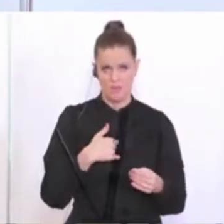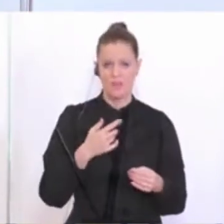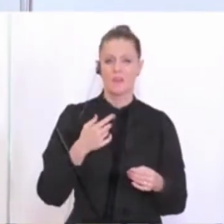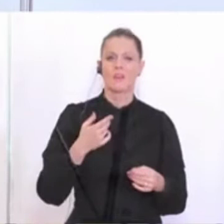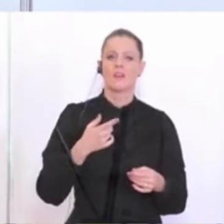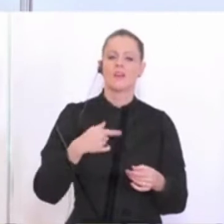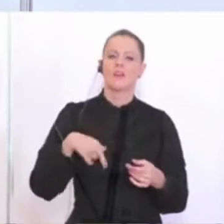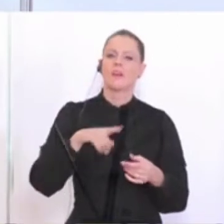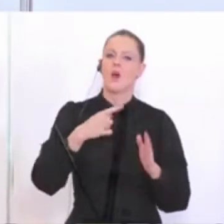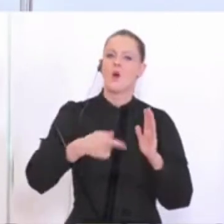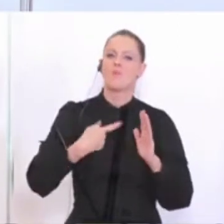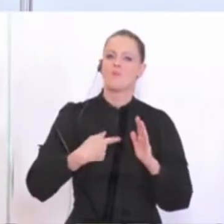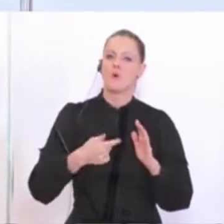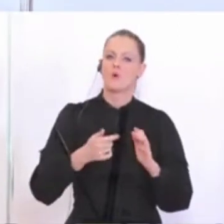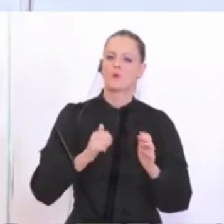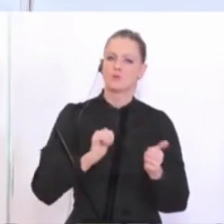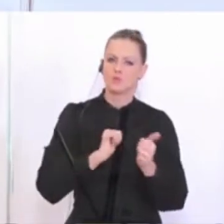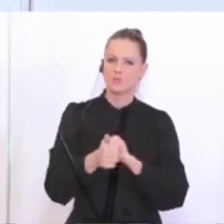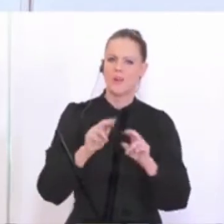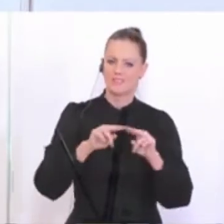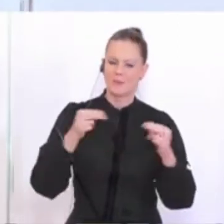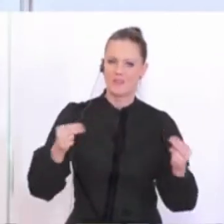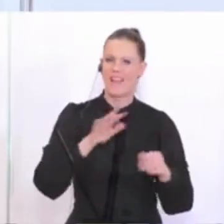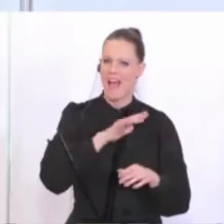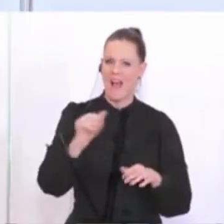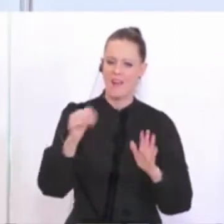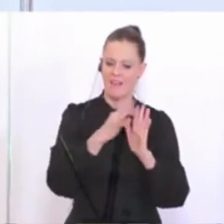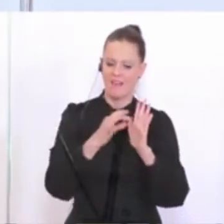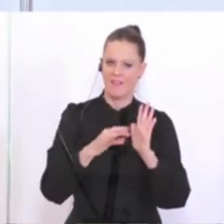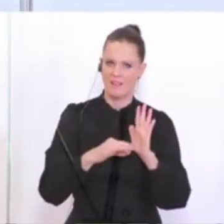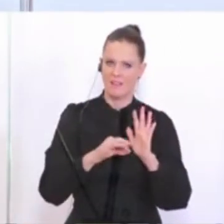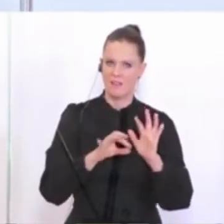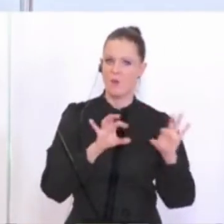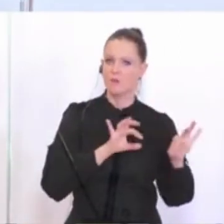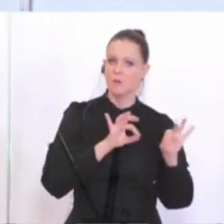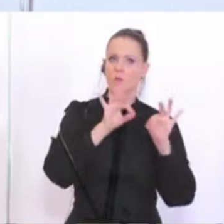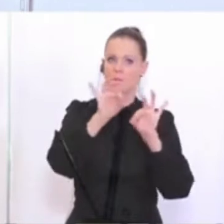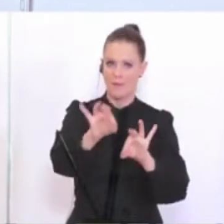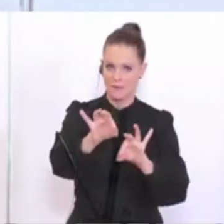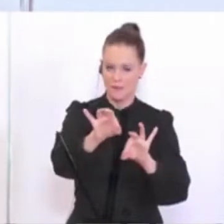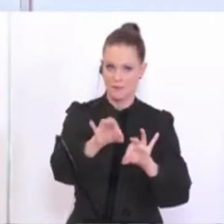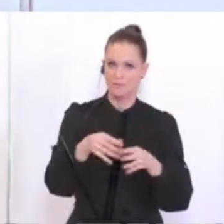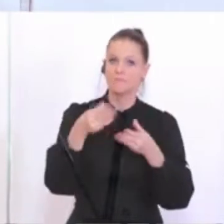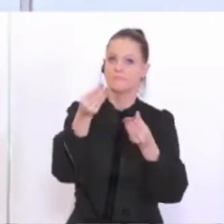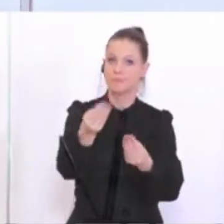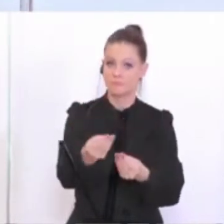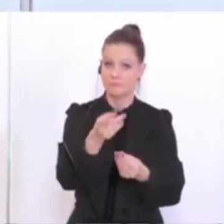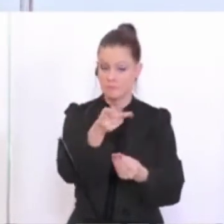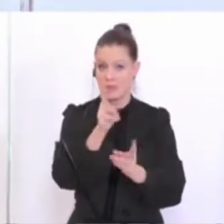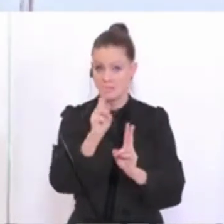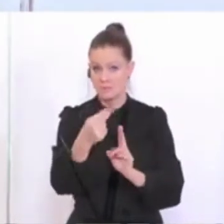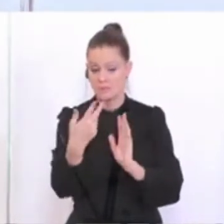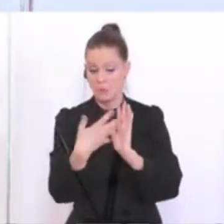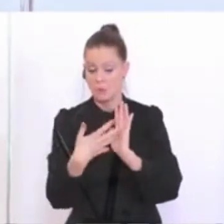zuständigen Motorsportverbänden alle geltenden Richtlinien übermitteln als Service, dann können die einmal schauen, was geht es hier aus oder nicht.